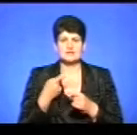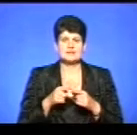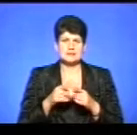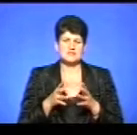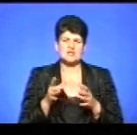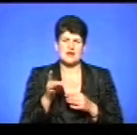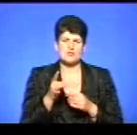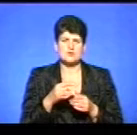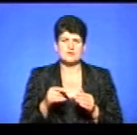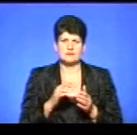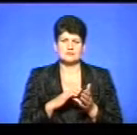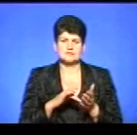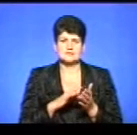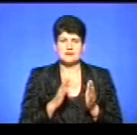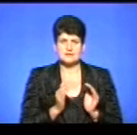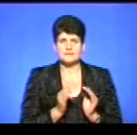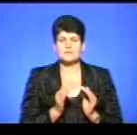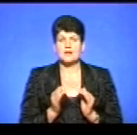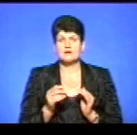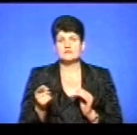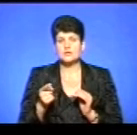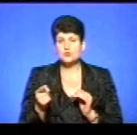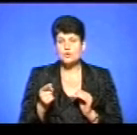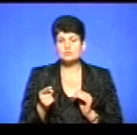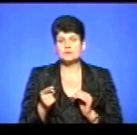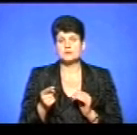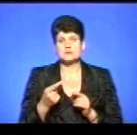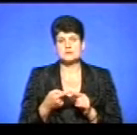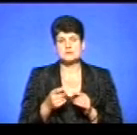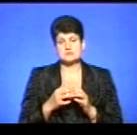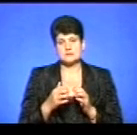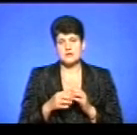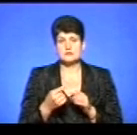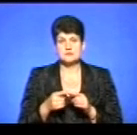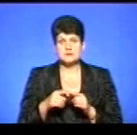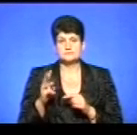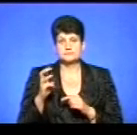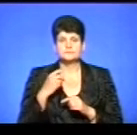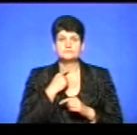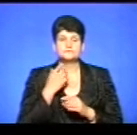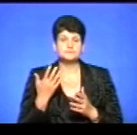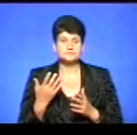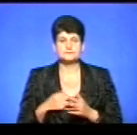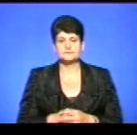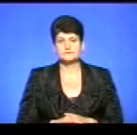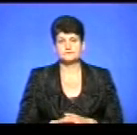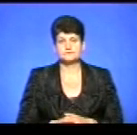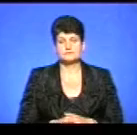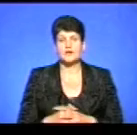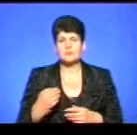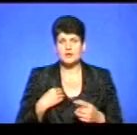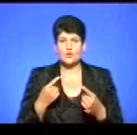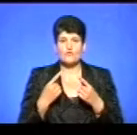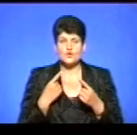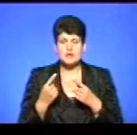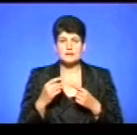центри, де мала кількість населення. В Тернополі оптимальна цифра, тобто середня, по якій йшло, це вийшло 300 голосів. От, власне, ми вже проговорили